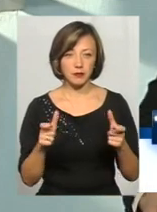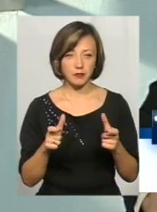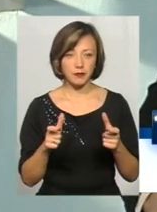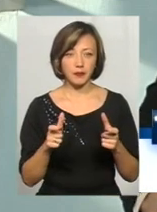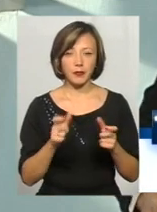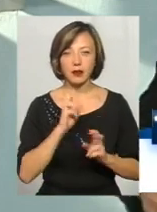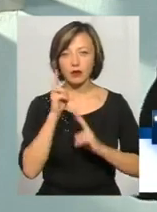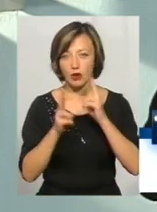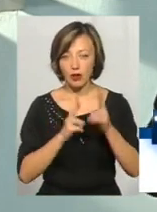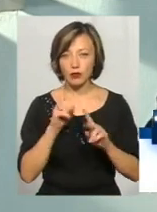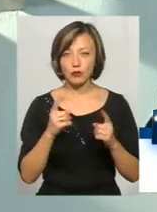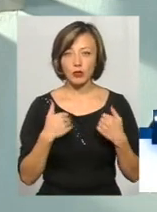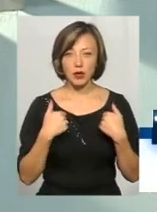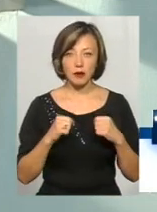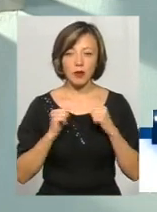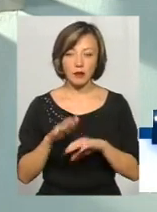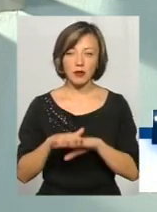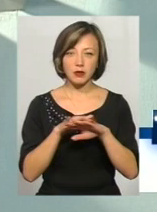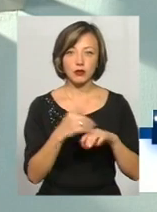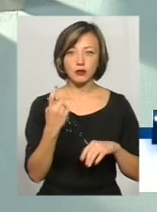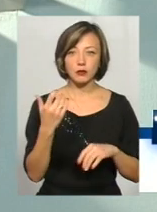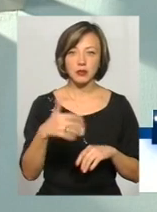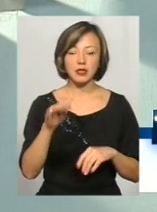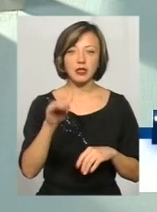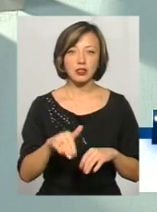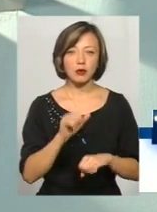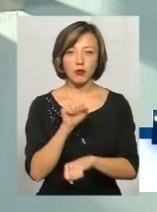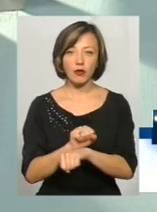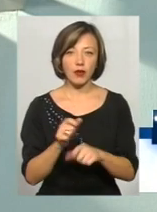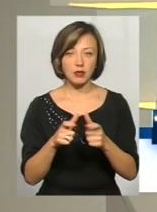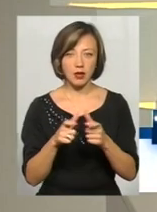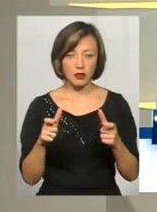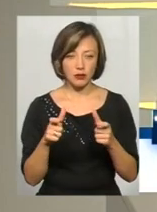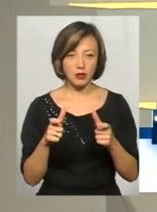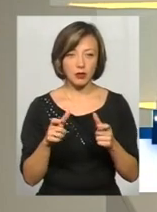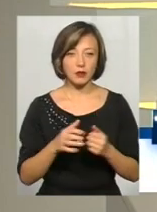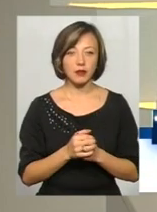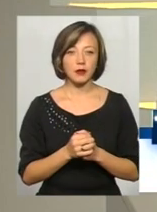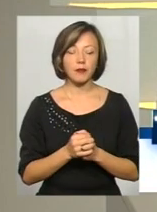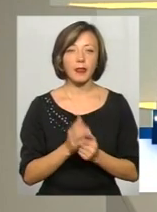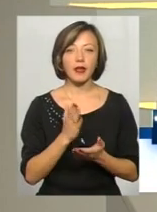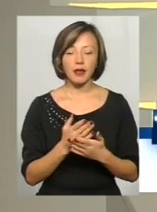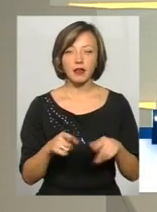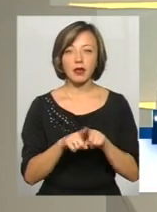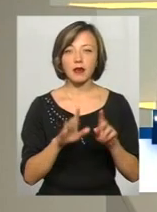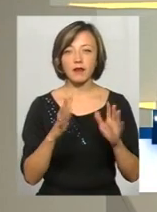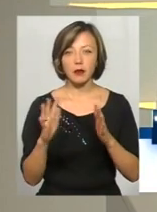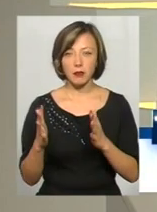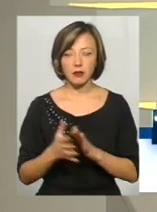претензії підивляти. Чому я питався перевести там 150 тисяч, в мене чомусь заблокувалася карточка. Є такі випадки.